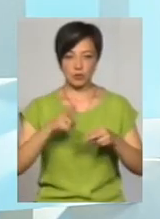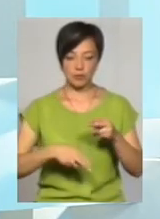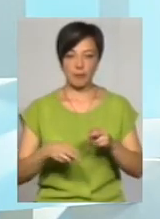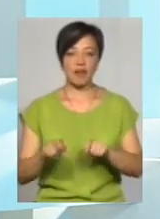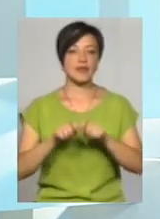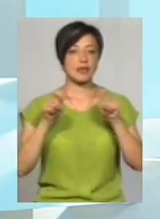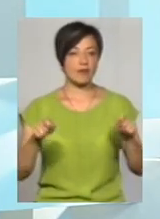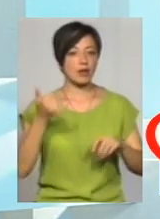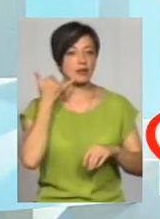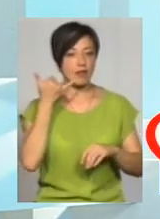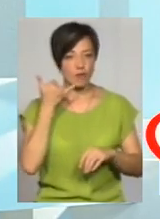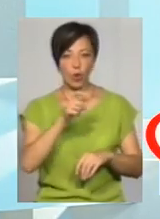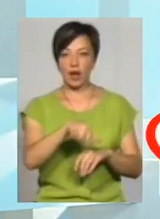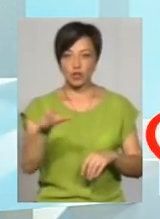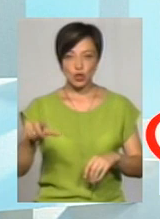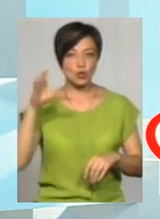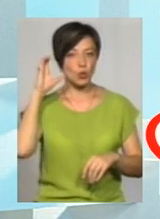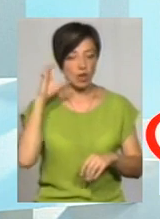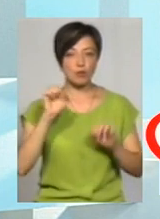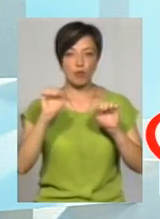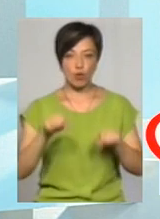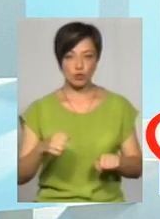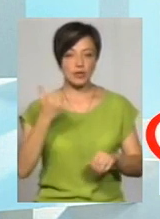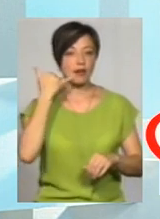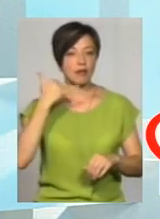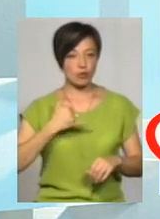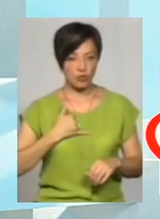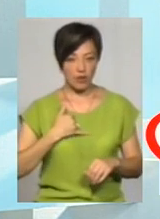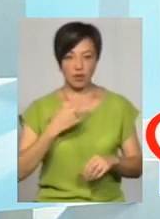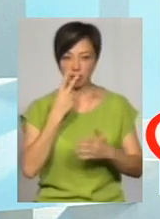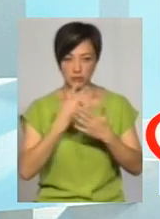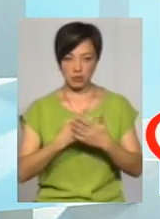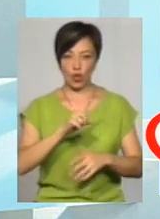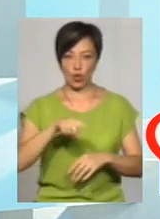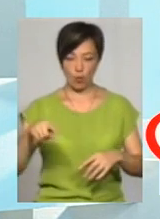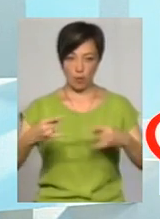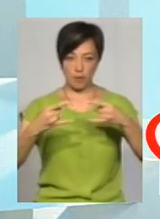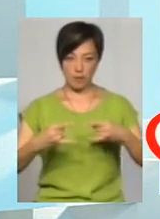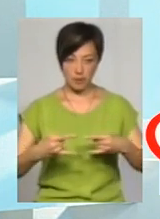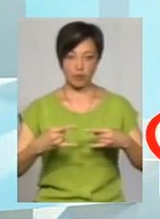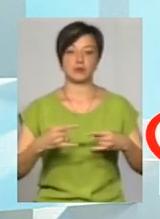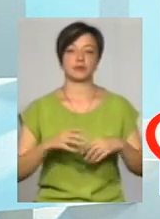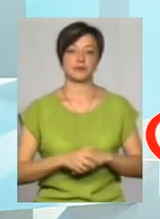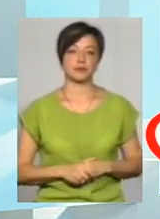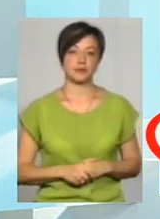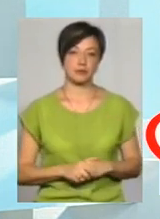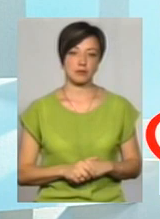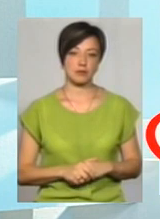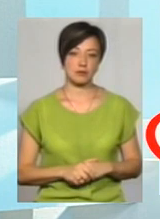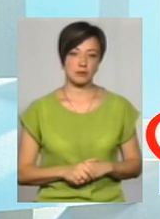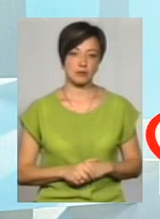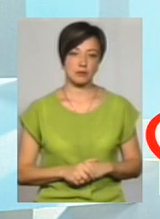телефонні лінії. Глядачі і слухачі можуть телефонувати за номером 096-688